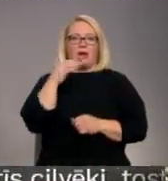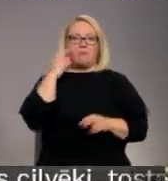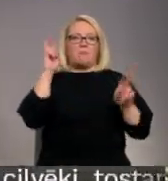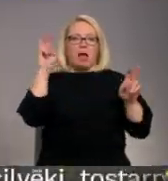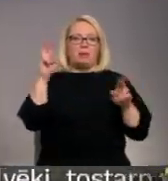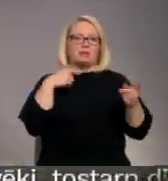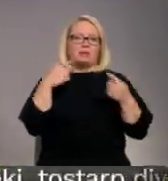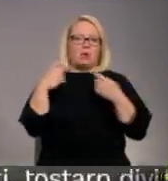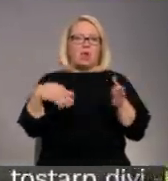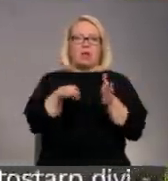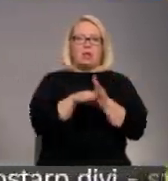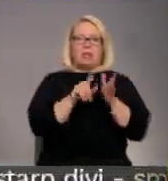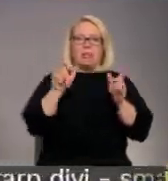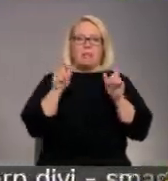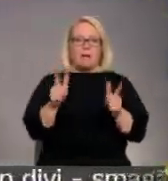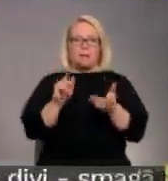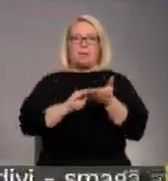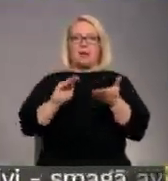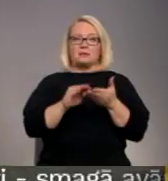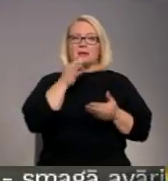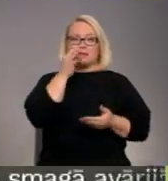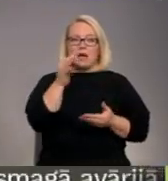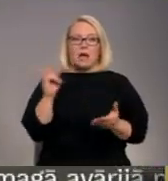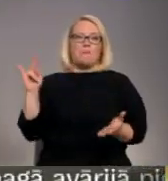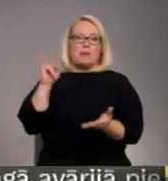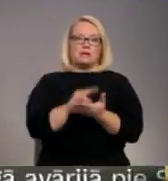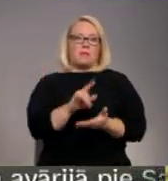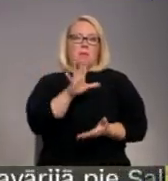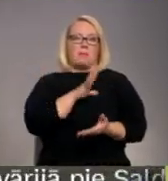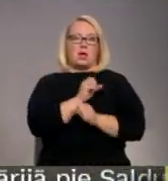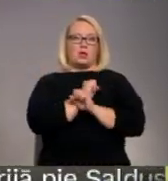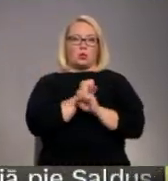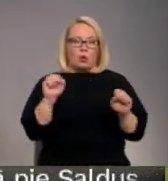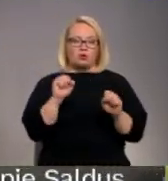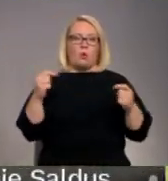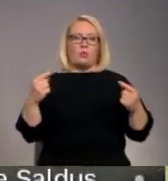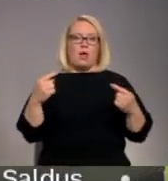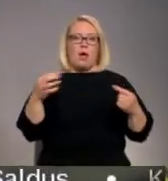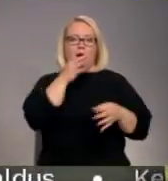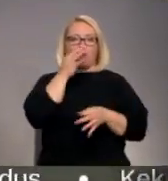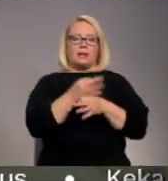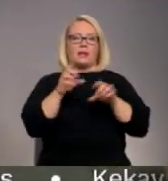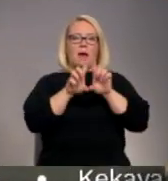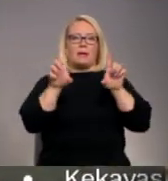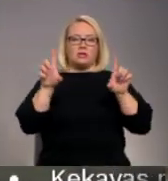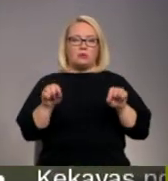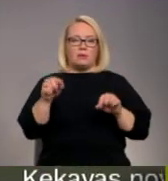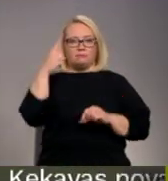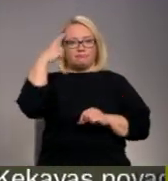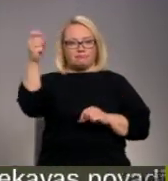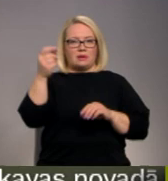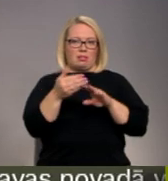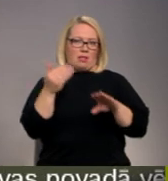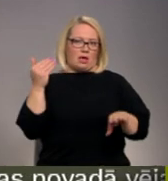nepiekrīta rakstiskā atbildē norāda, ka piezemēšanās bija droši un atbildīgajām institūcijām par notikušo ziņots laikus.